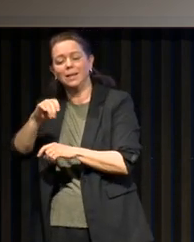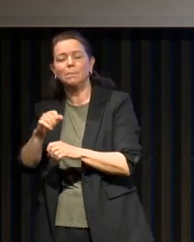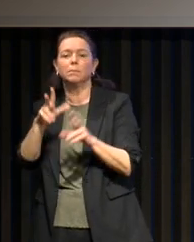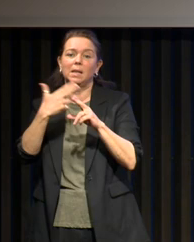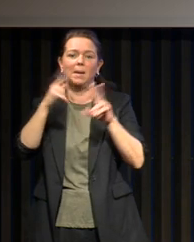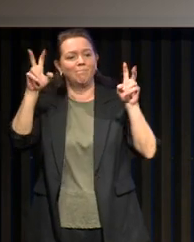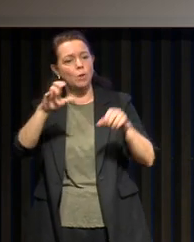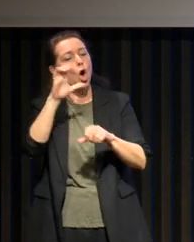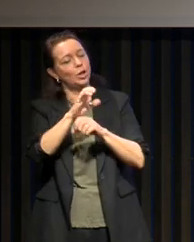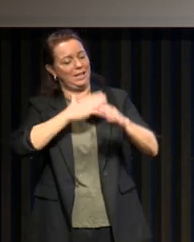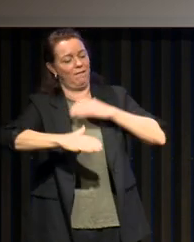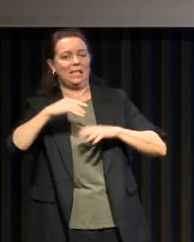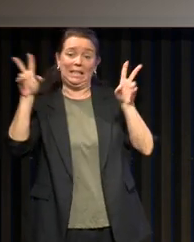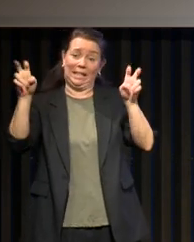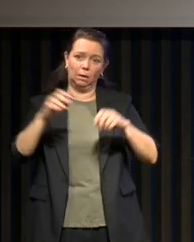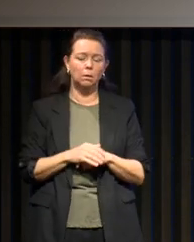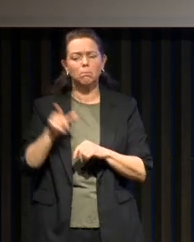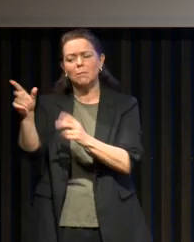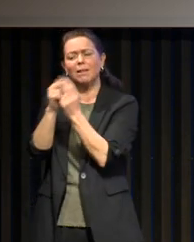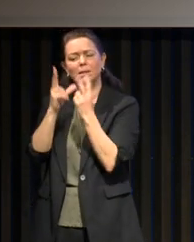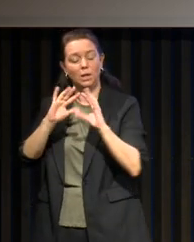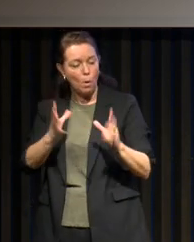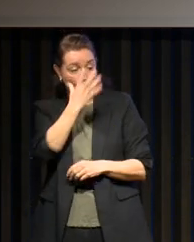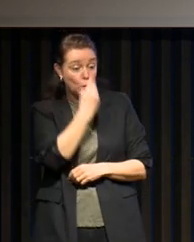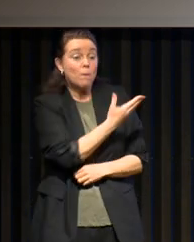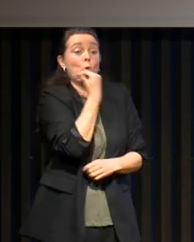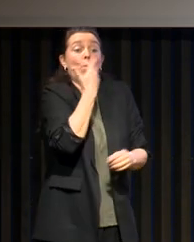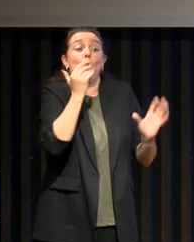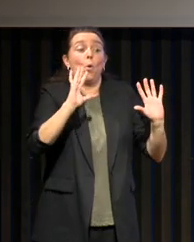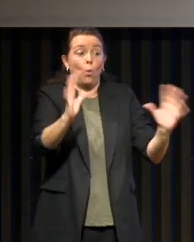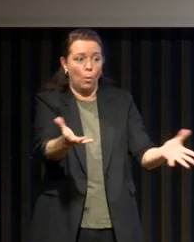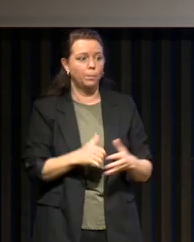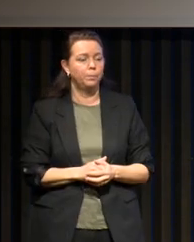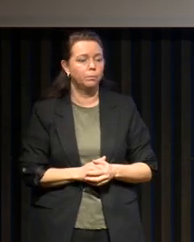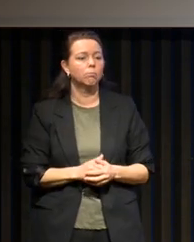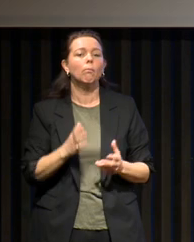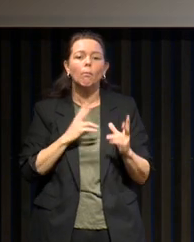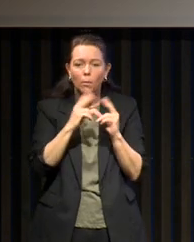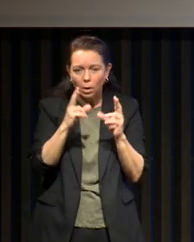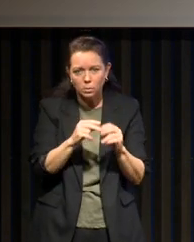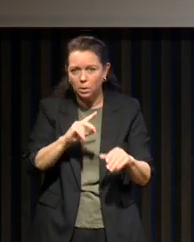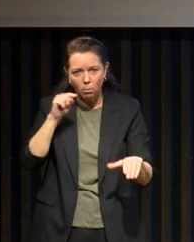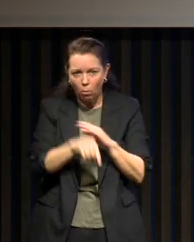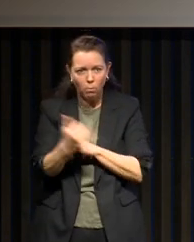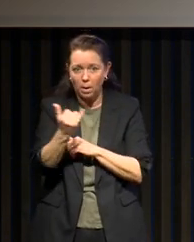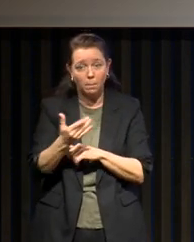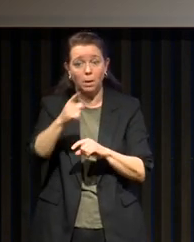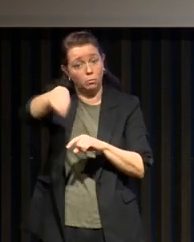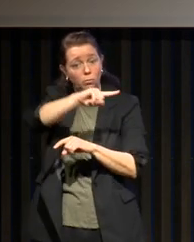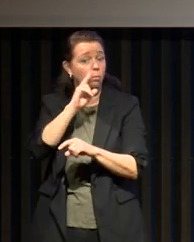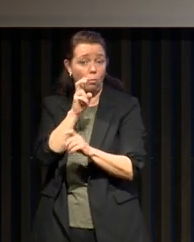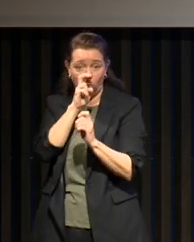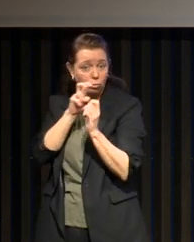qui vous décrit comment on peut améliorer son sommeil. On ne pas s'étaler dessus parce qu'en fait, vous pouvez aller voir le livre qui est disponible